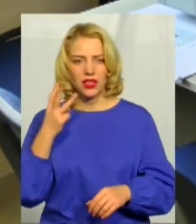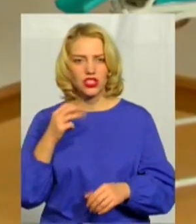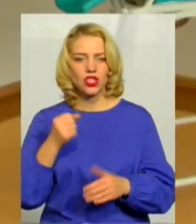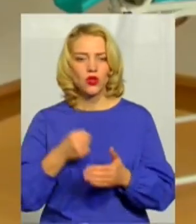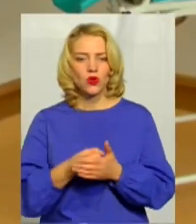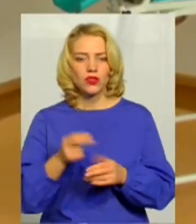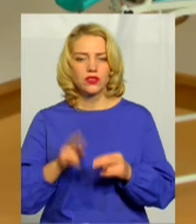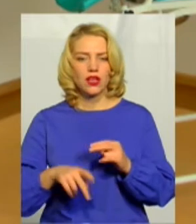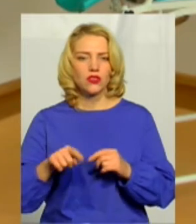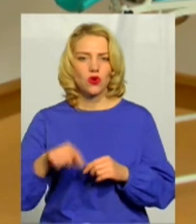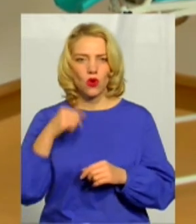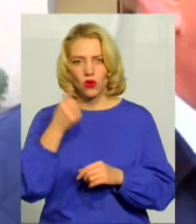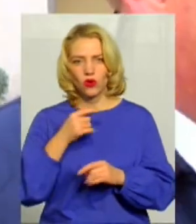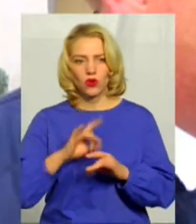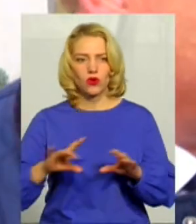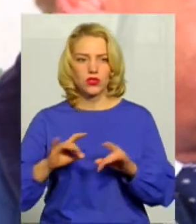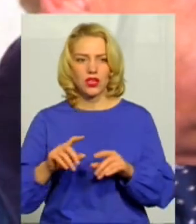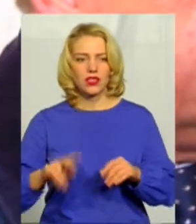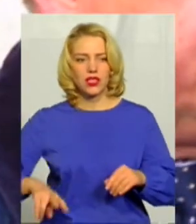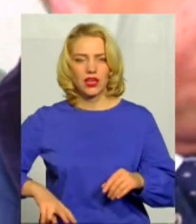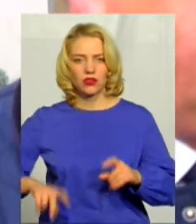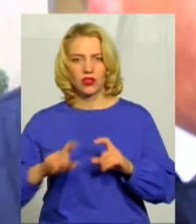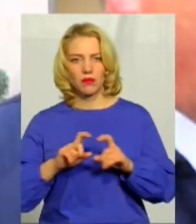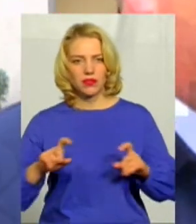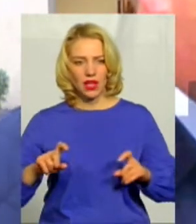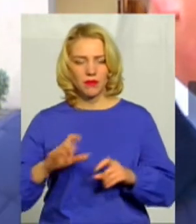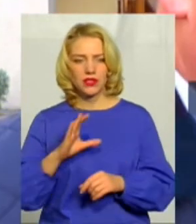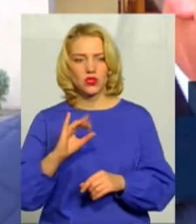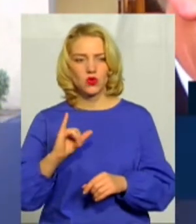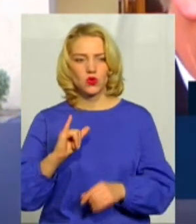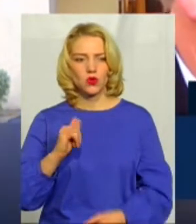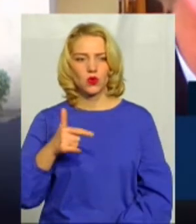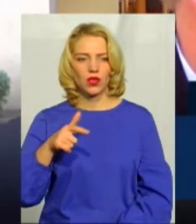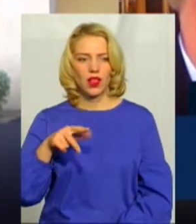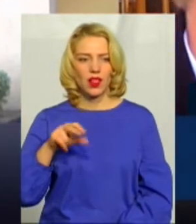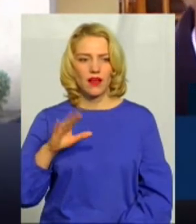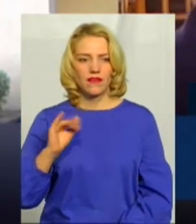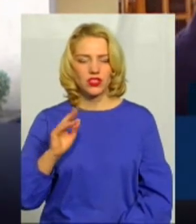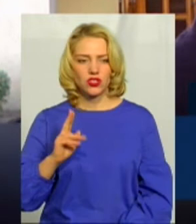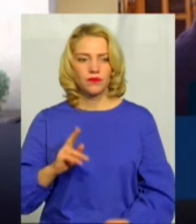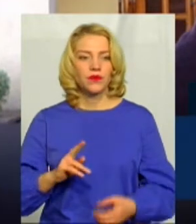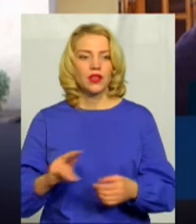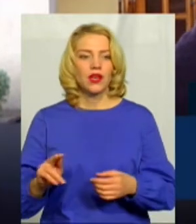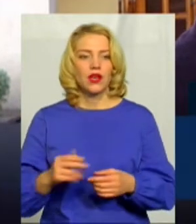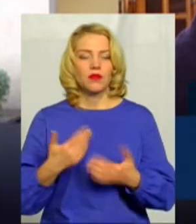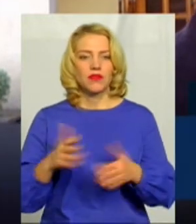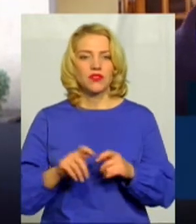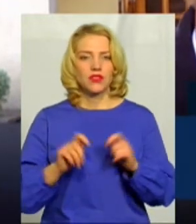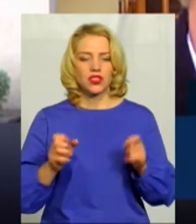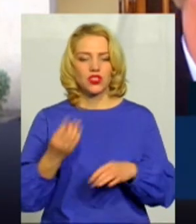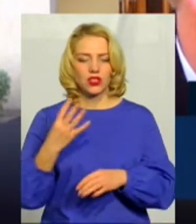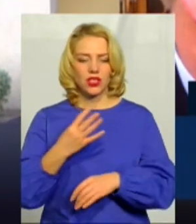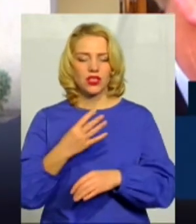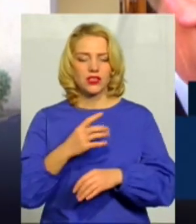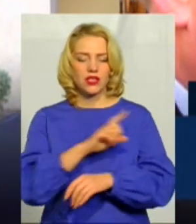департаменту охорони здоров'я Хмельницької обласної адміністрації Яків Цуглевич. Ми вже відкрили 14 амбулаторій загальної практики